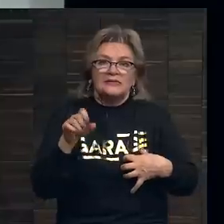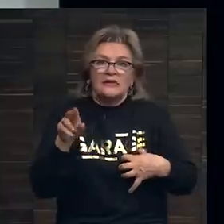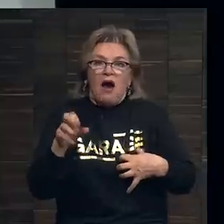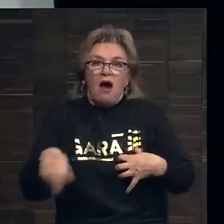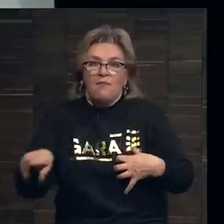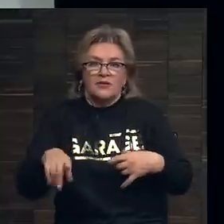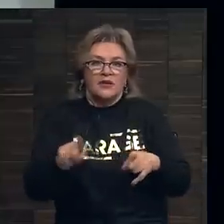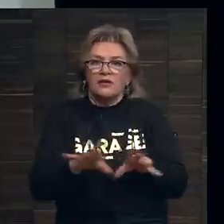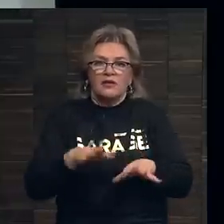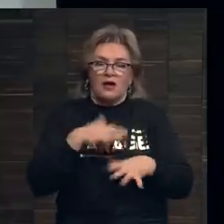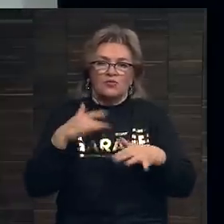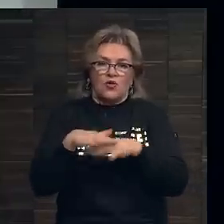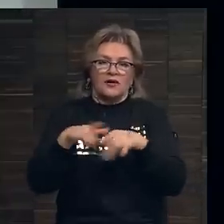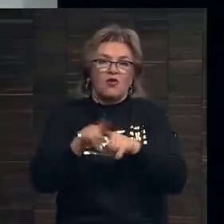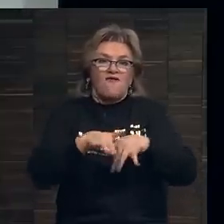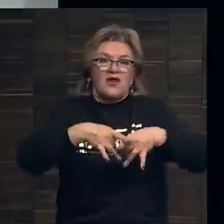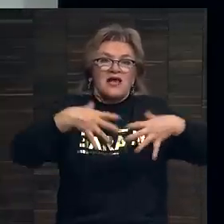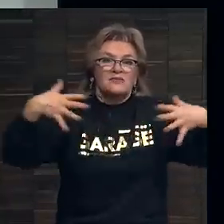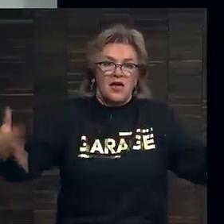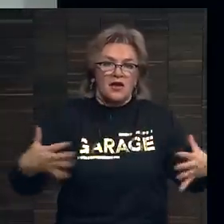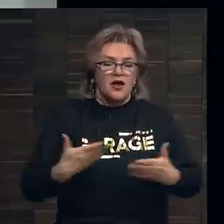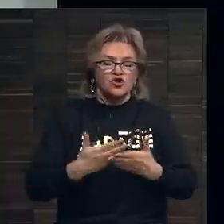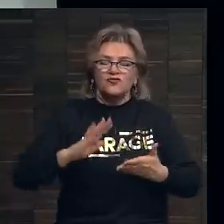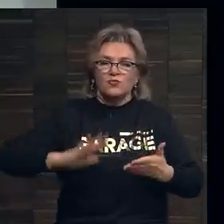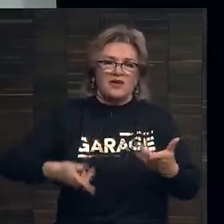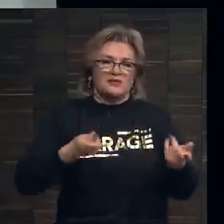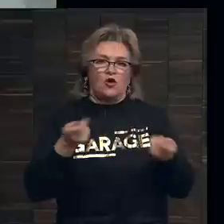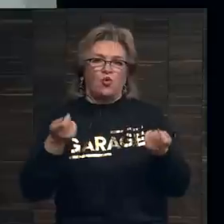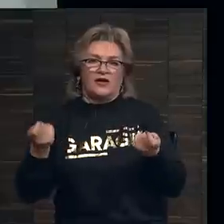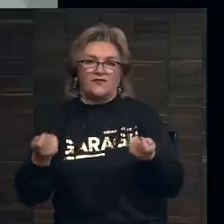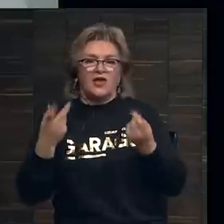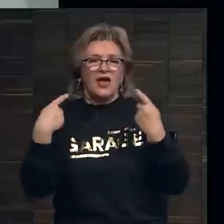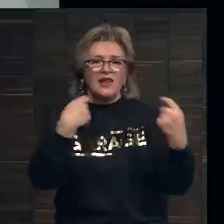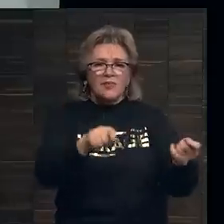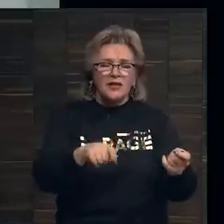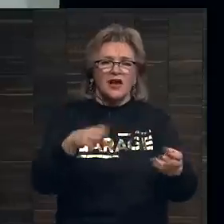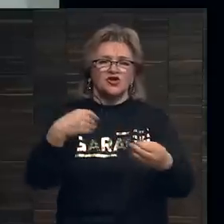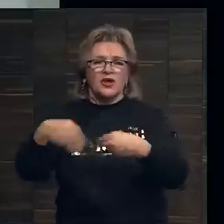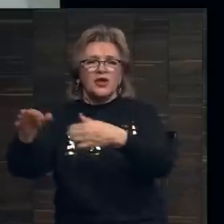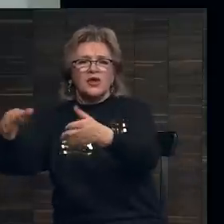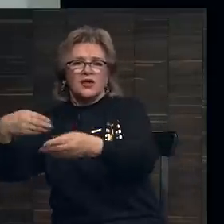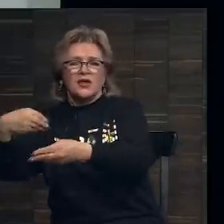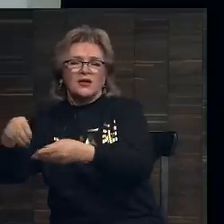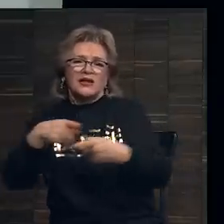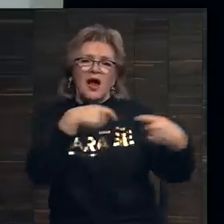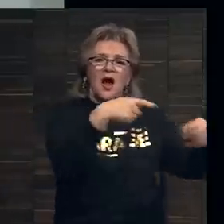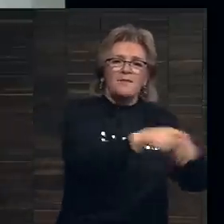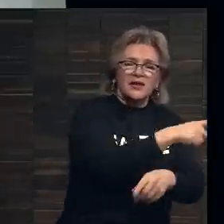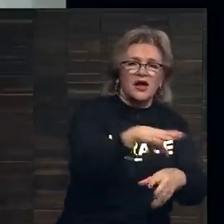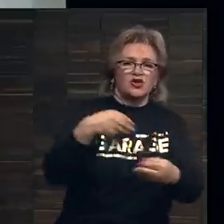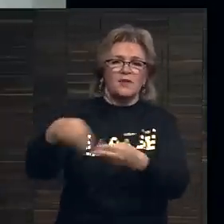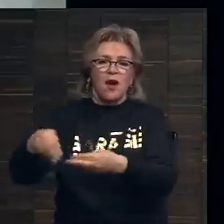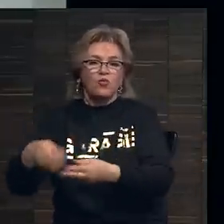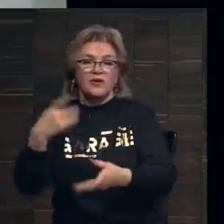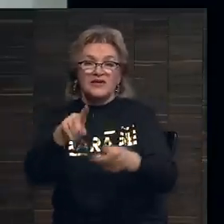Не так-то много рынков такого размера живут вообще без регулирования. Для продажи и покупки произведений искусства регулирования нет.